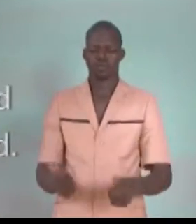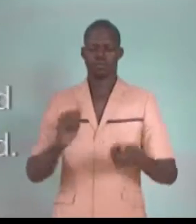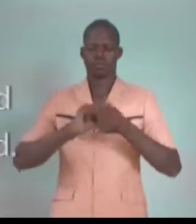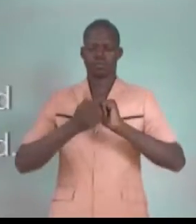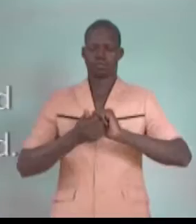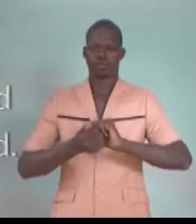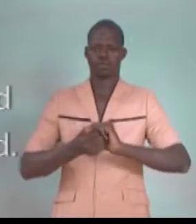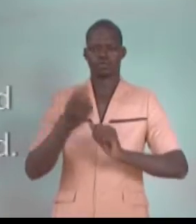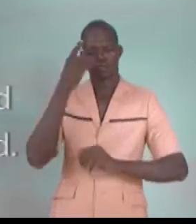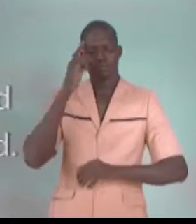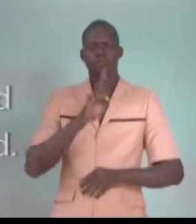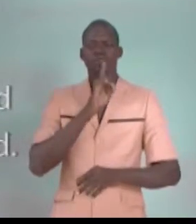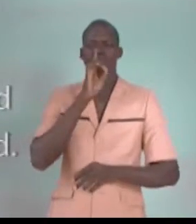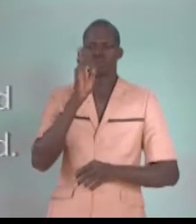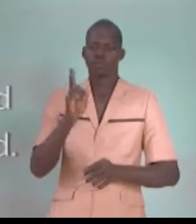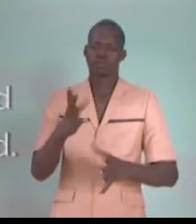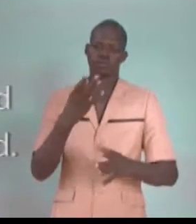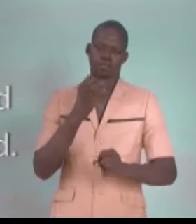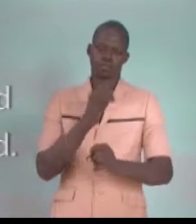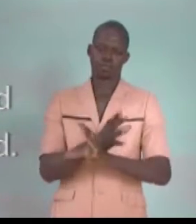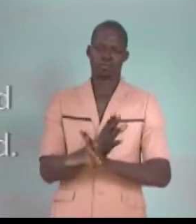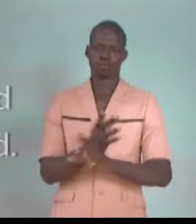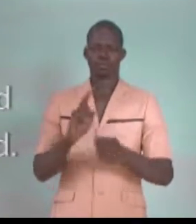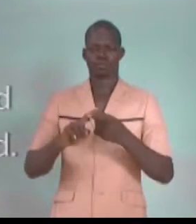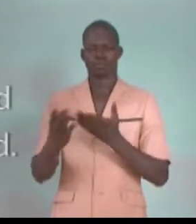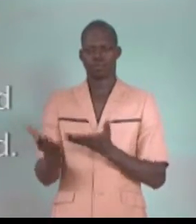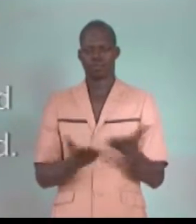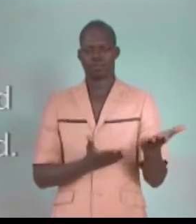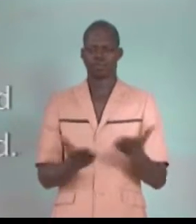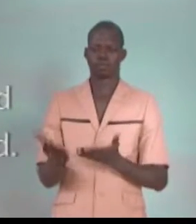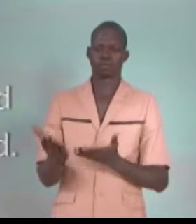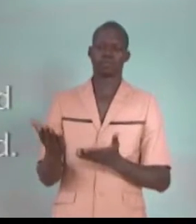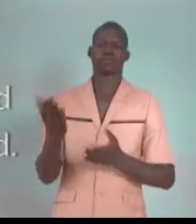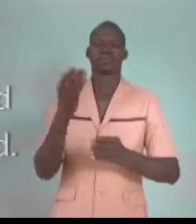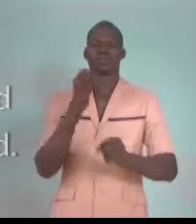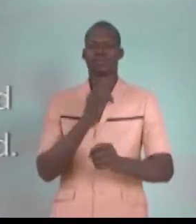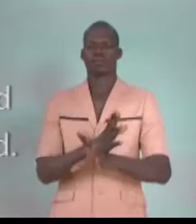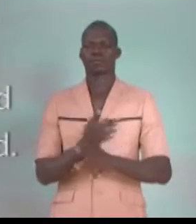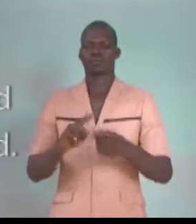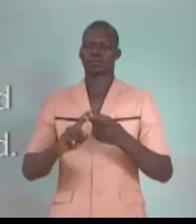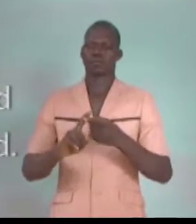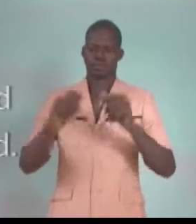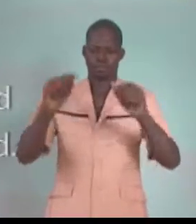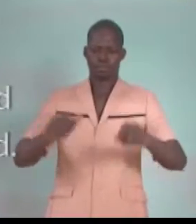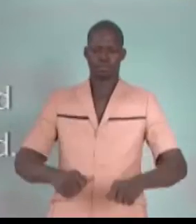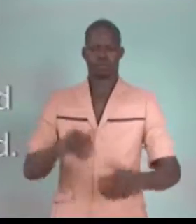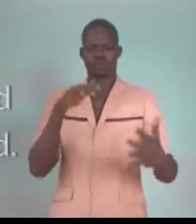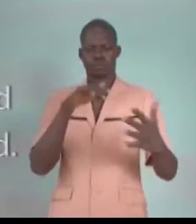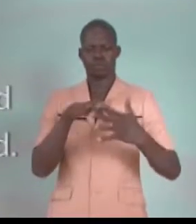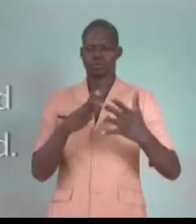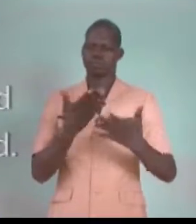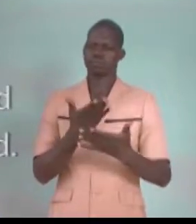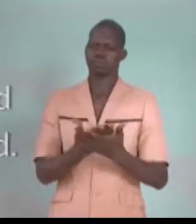pour être apte à servir et puis apte à pouvoir étudier